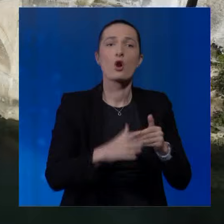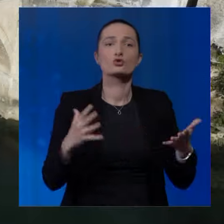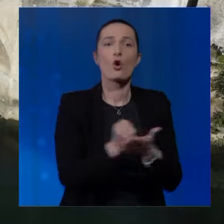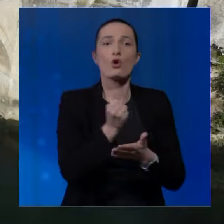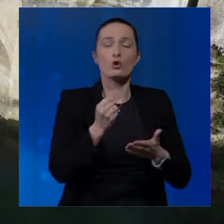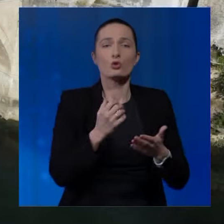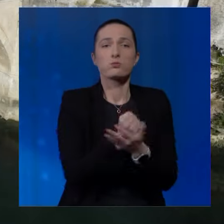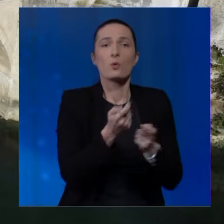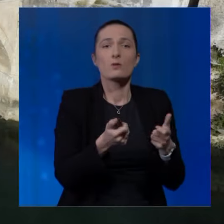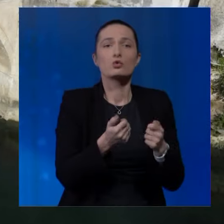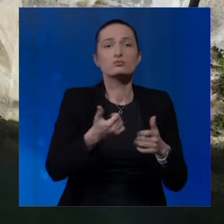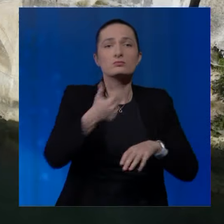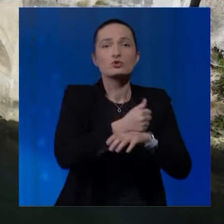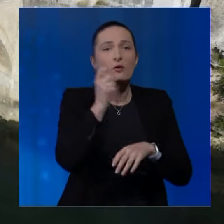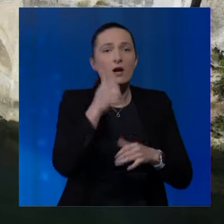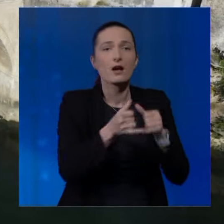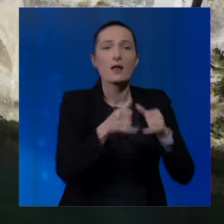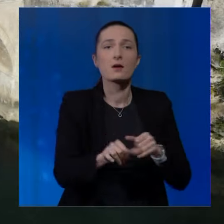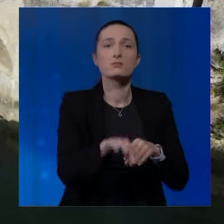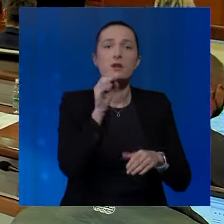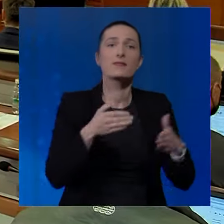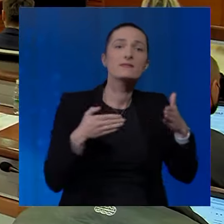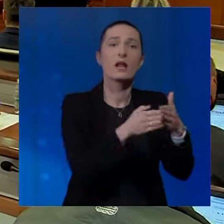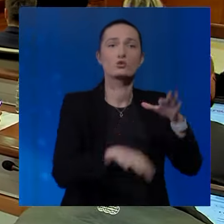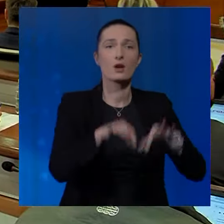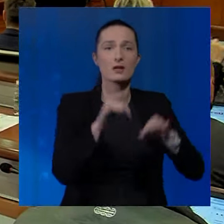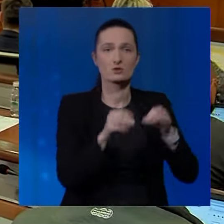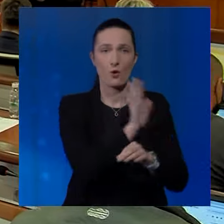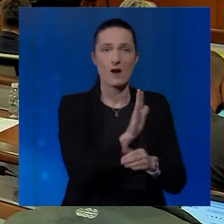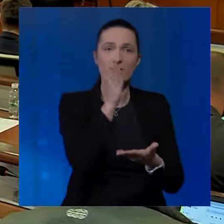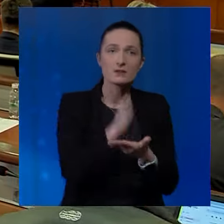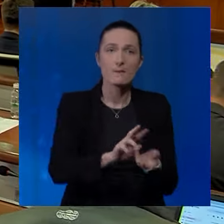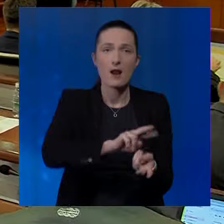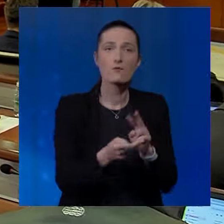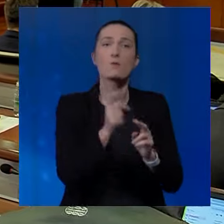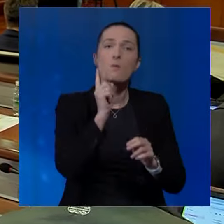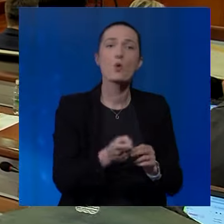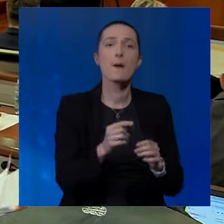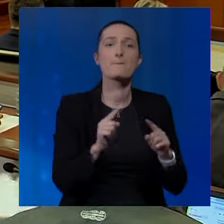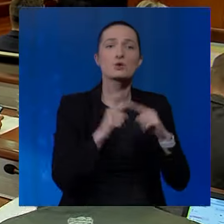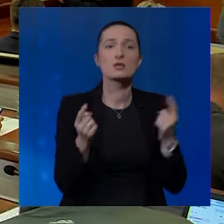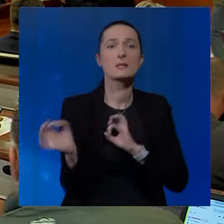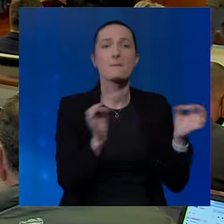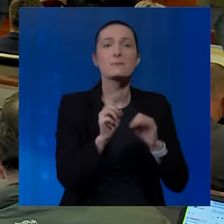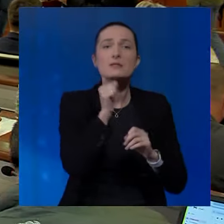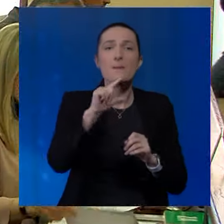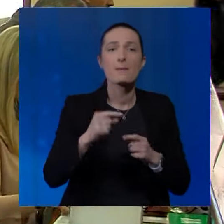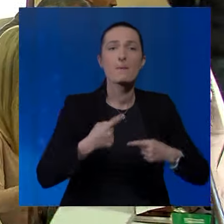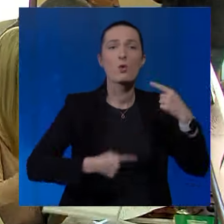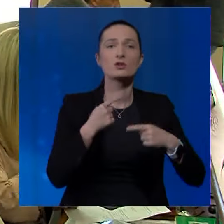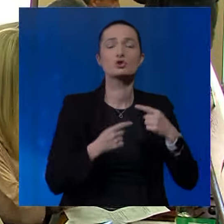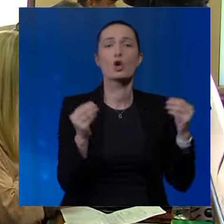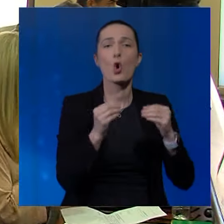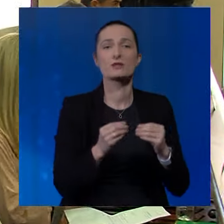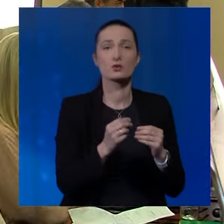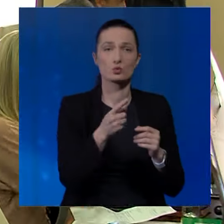dobiju priliku čelnog čovjeka grada birati direktno na izborima. Za ovakav tip reforme mora postojati spremnost i minimalan politički konsenzus.